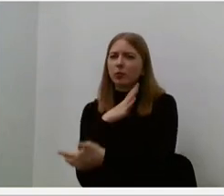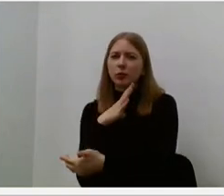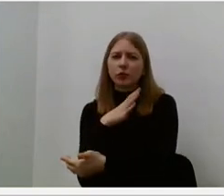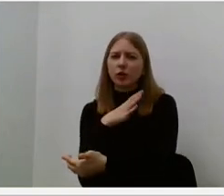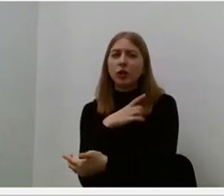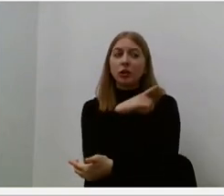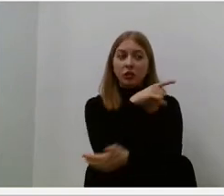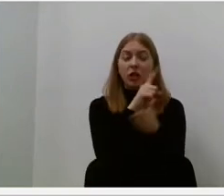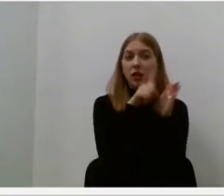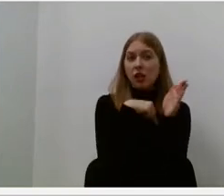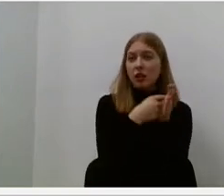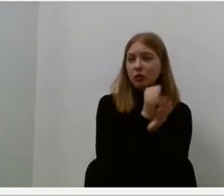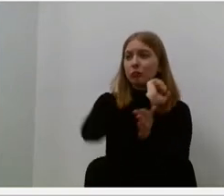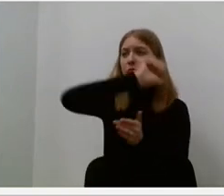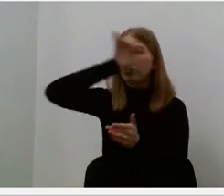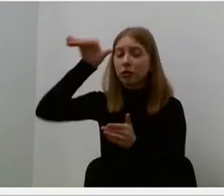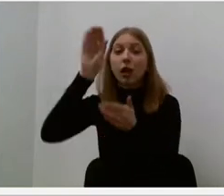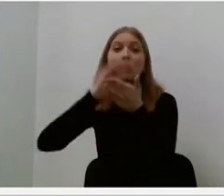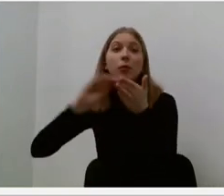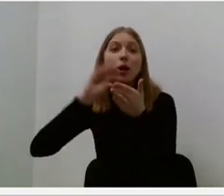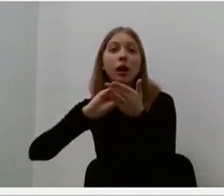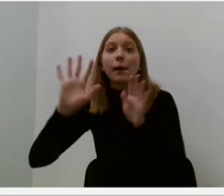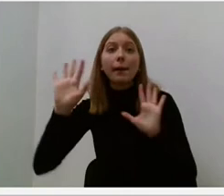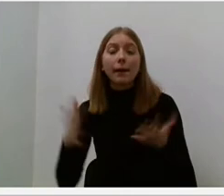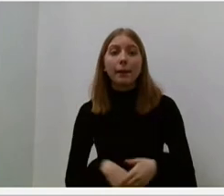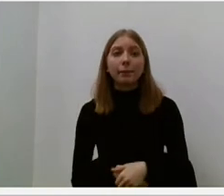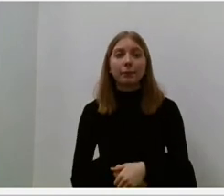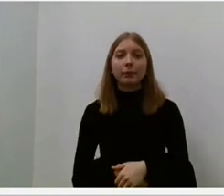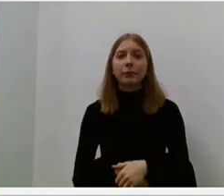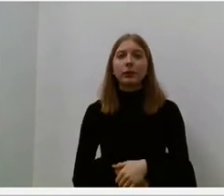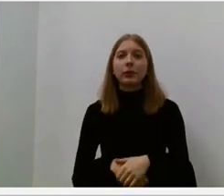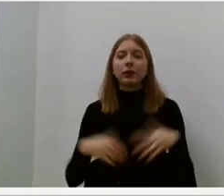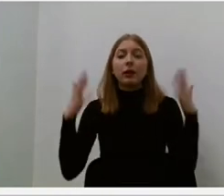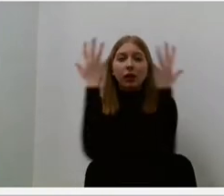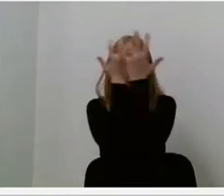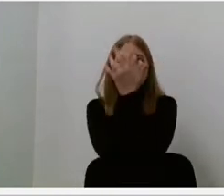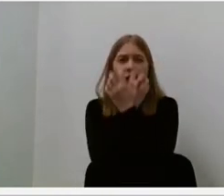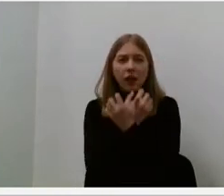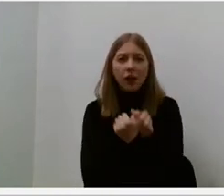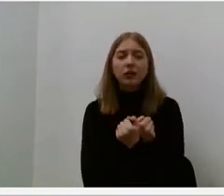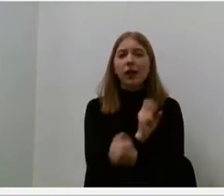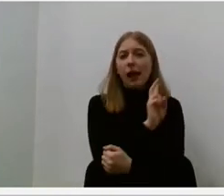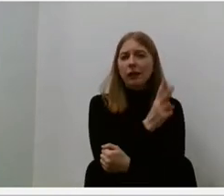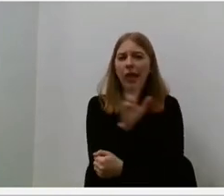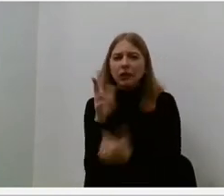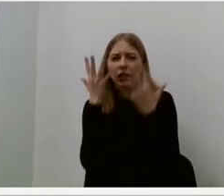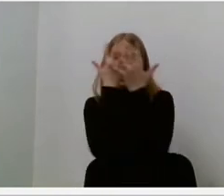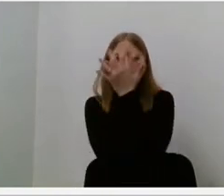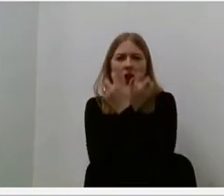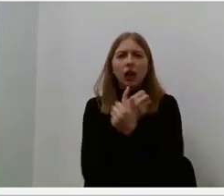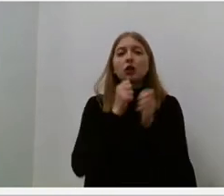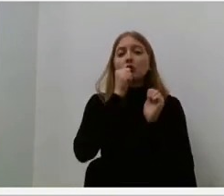ir štai Marija jai rašo. Naktį, iš antradienio į trečią dienį, sausio 18-19